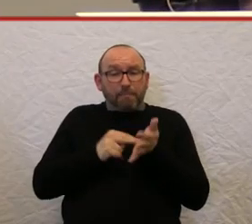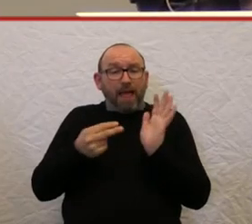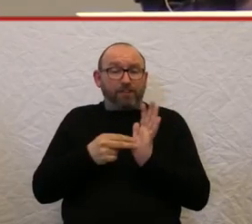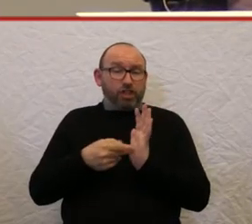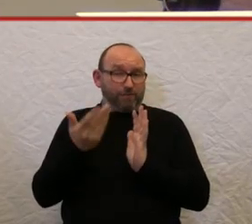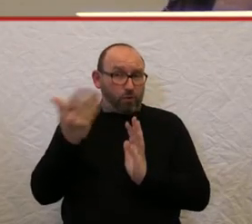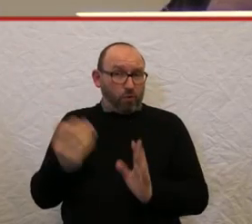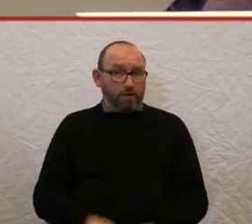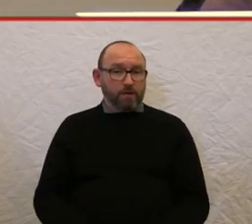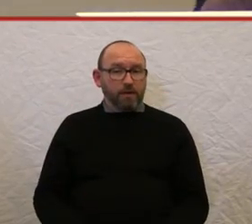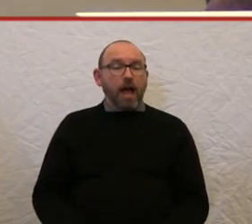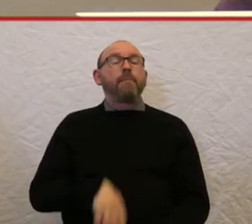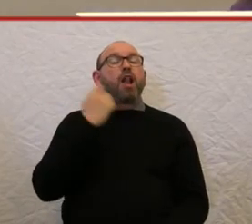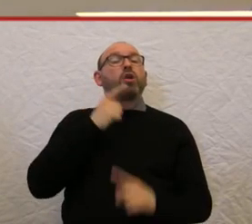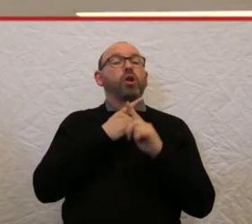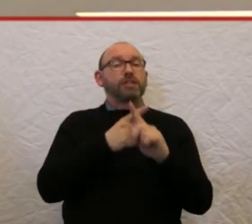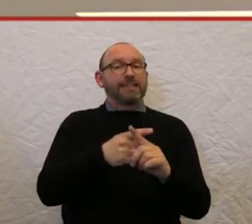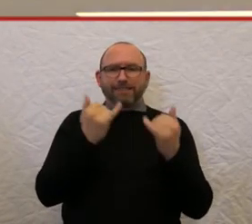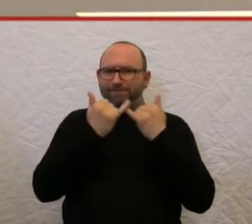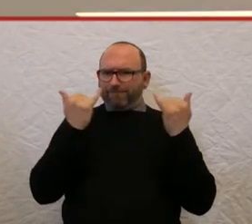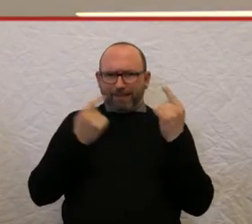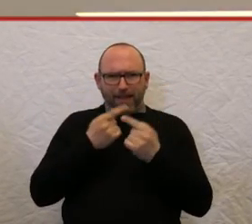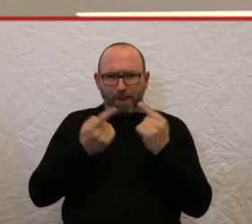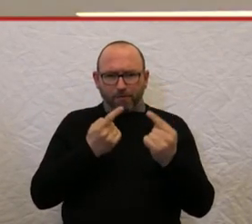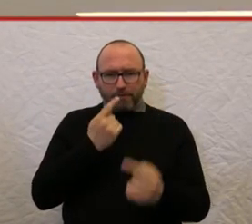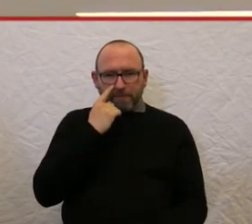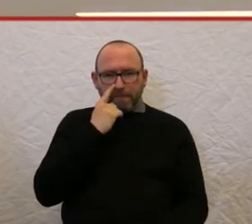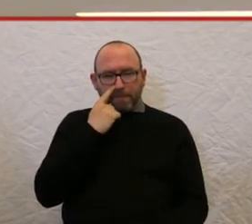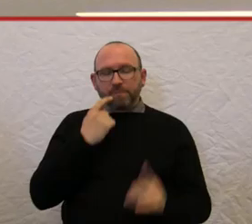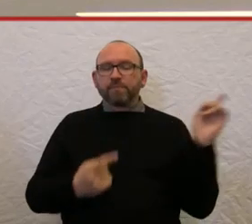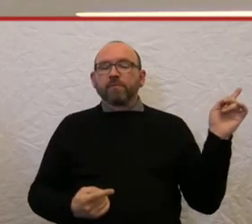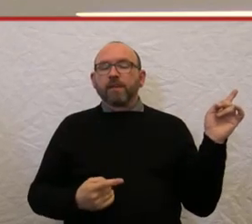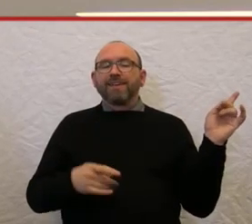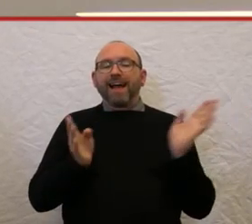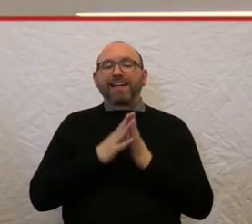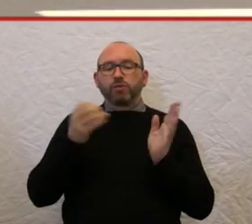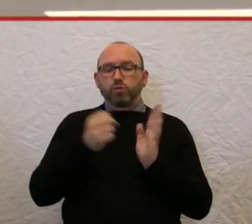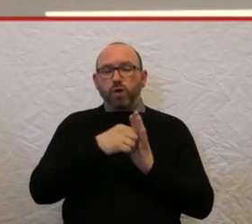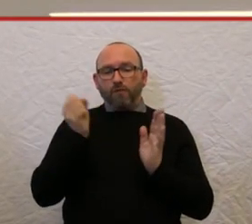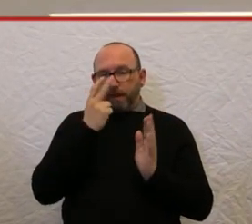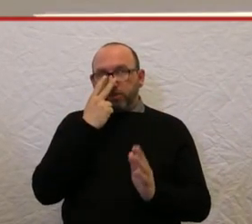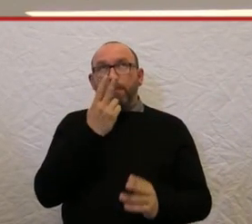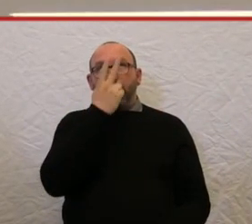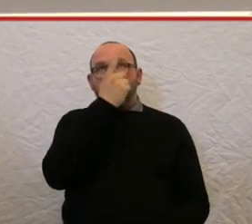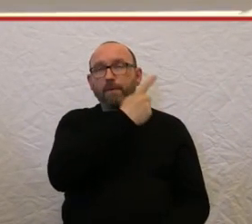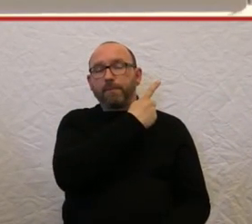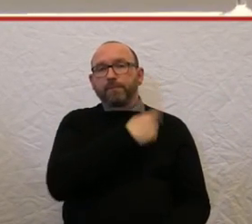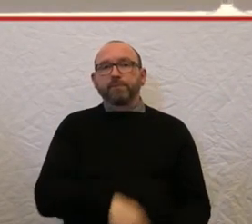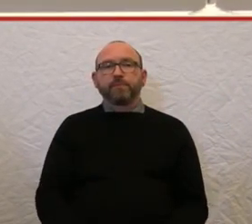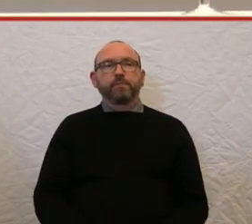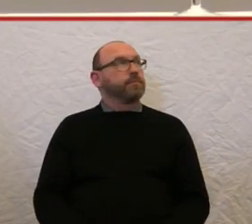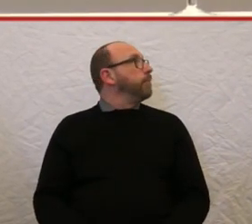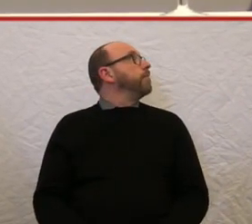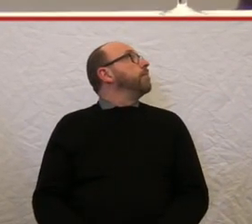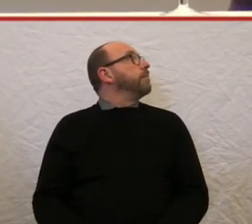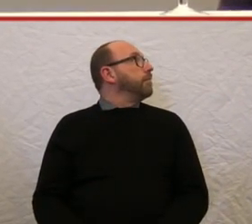Die London Taxis funktionieren so, man kann an der Seite die Tür aufklappen, hier sieht man das vielleicht besser, man klappt an der Seite die Tür